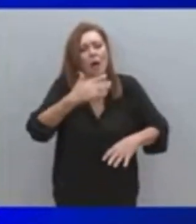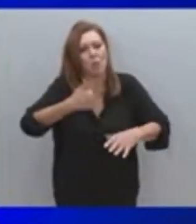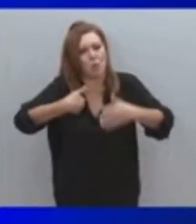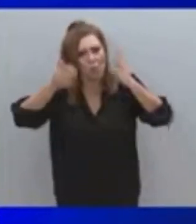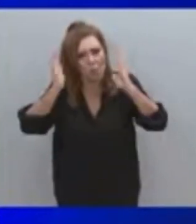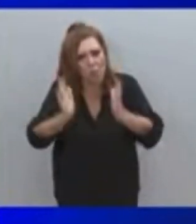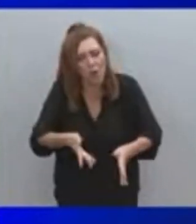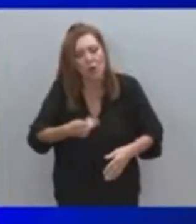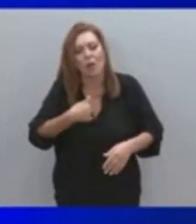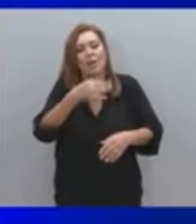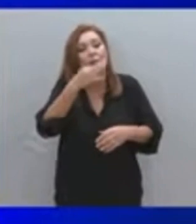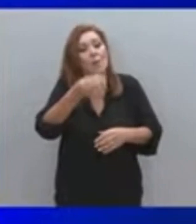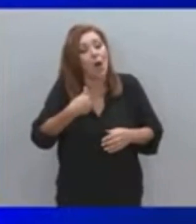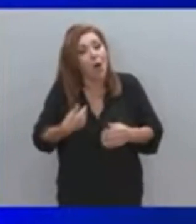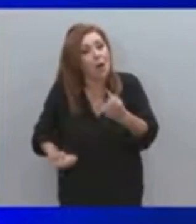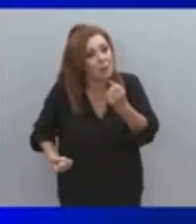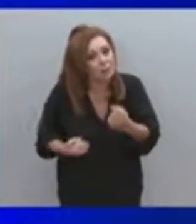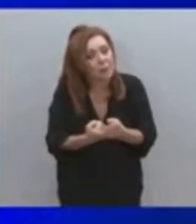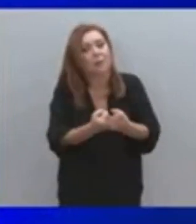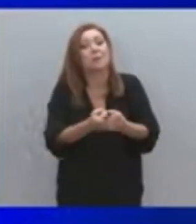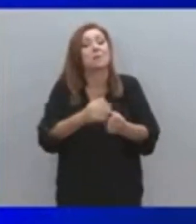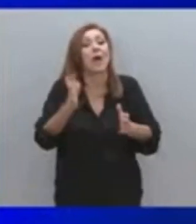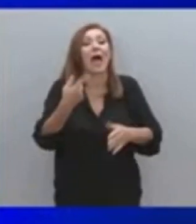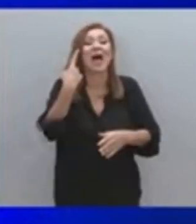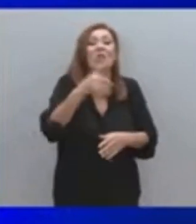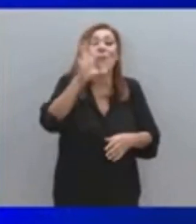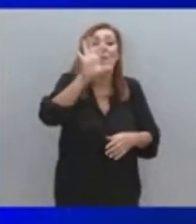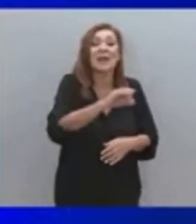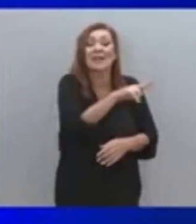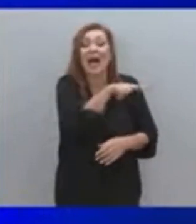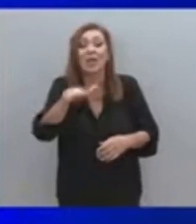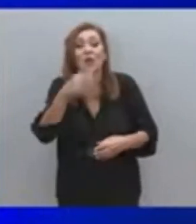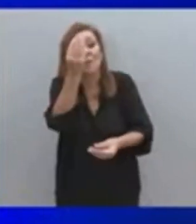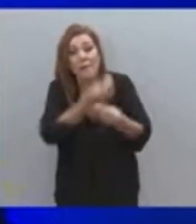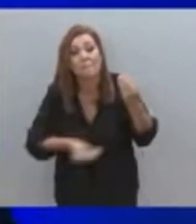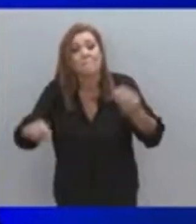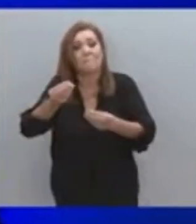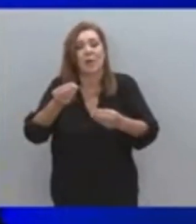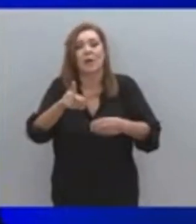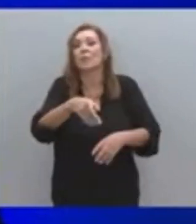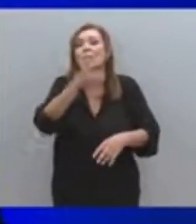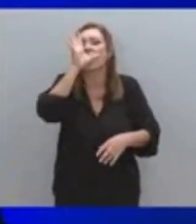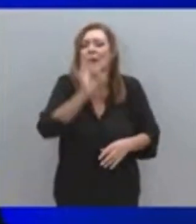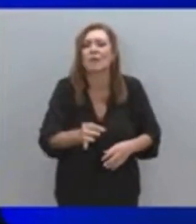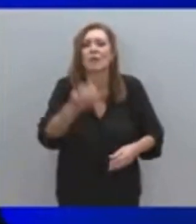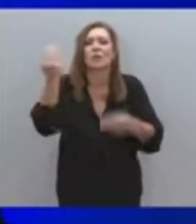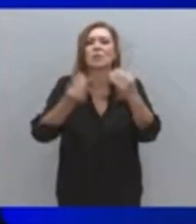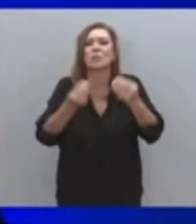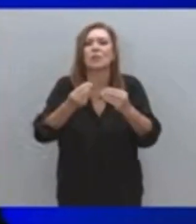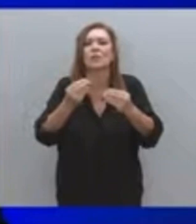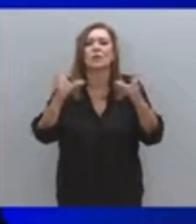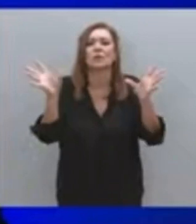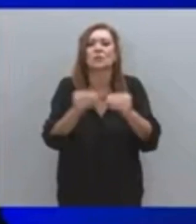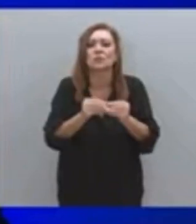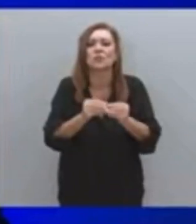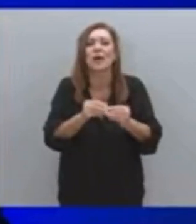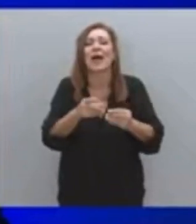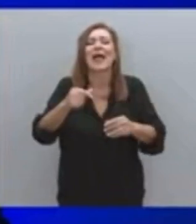αγρότες και εκτινοτρόφους, που θα ξεπεράσουμε τα 150 εκατομμύρια για να ξεπεράσουμε το πραγματικό πρόβλημα που έχει να κάνει με το κόστος των λιπασμάτων και των